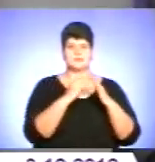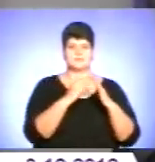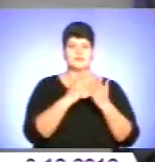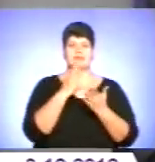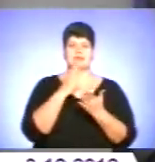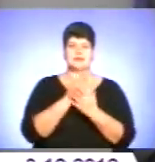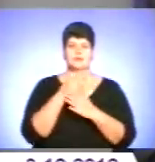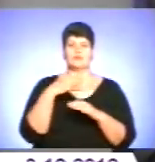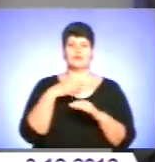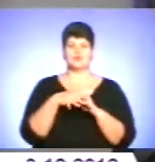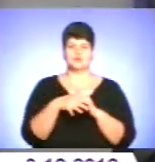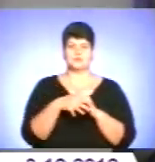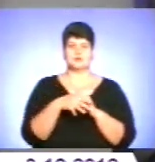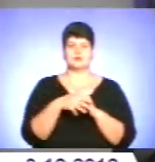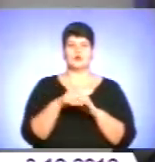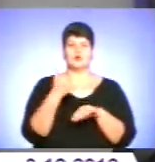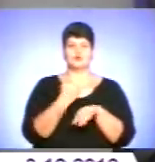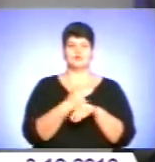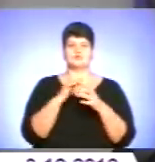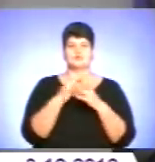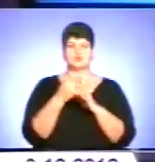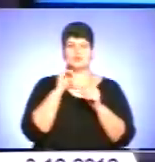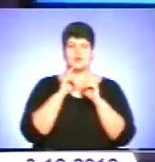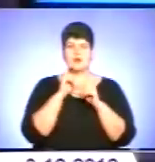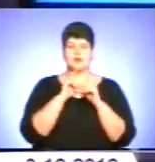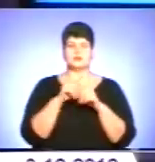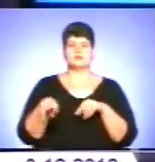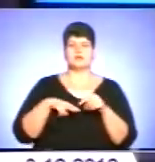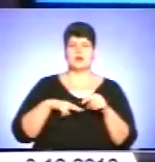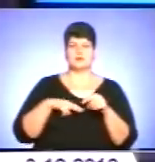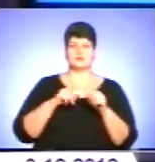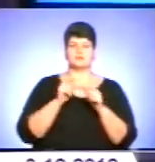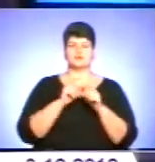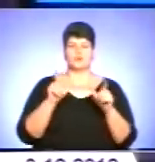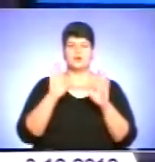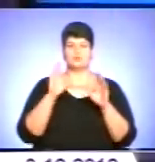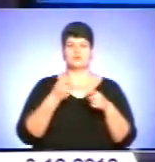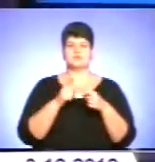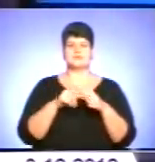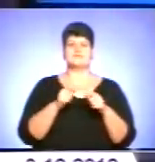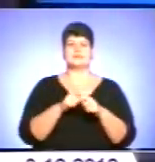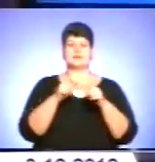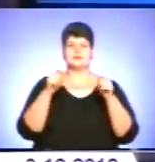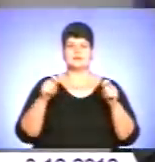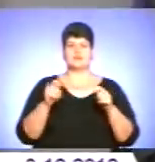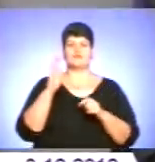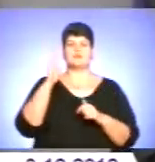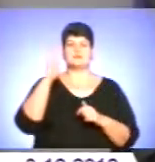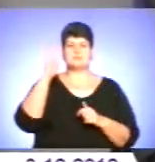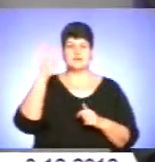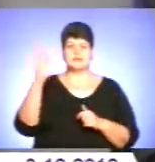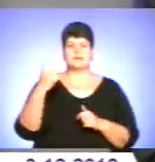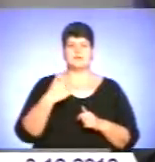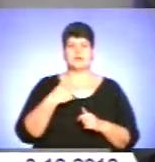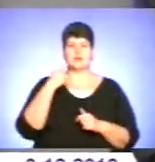Є порозуміння з Солової сільської ради, з директором школи, відбудеться це відкриття, і в перспективі, я думаю, що,